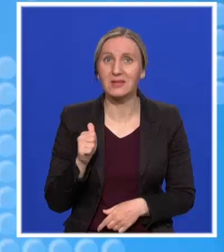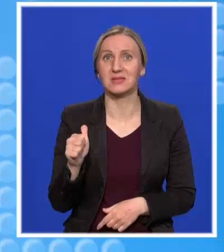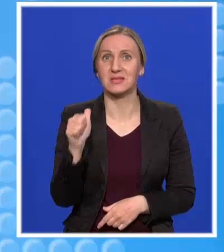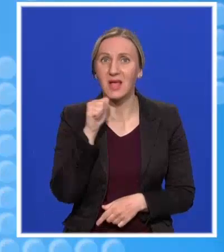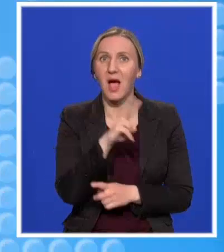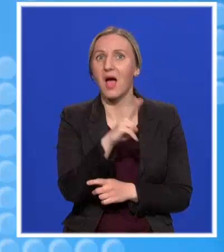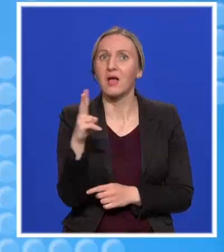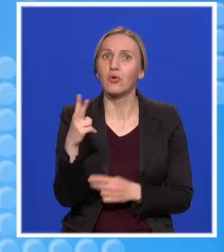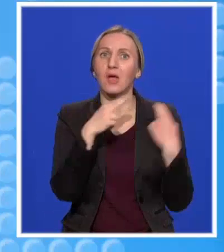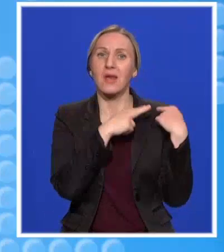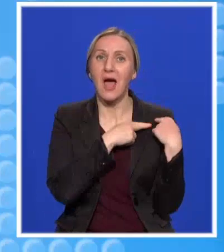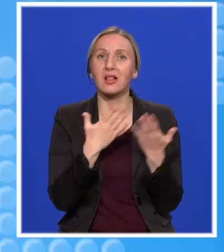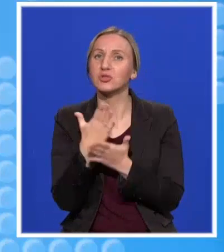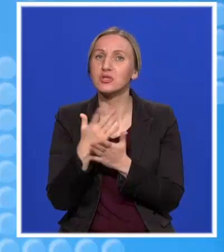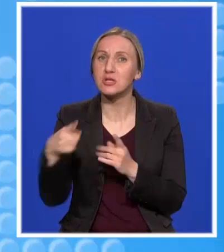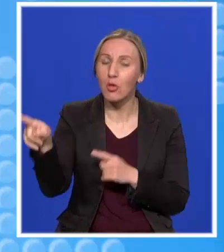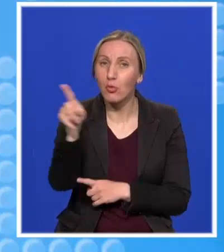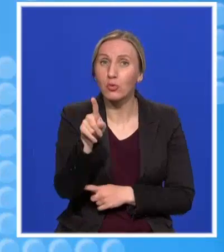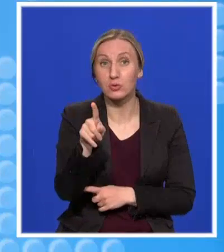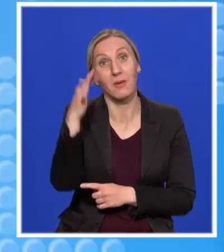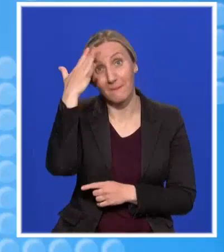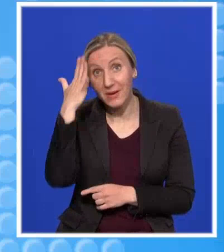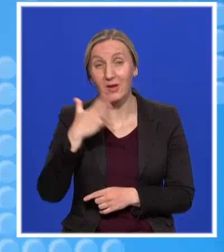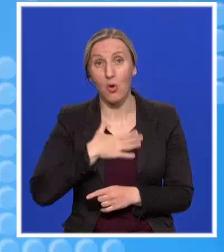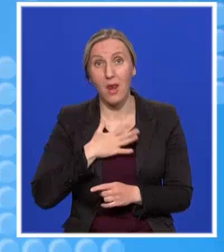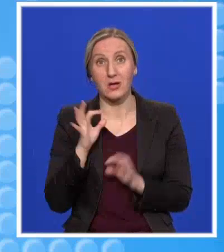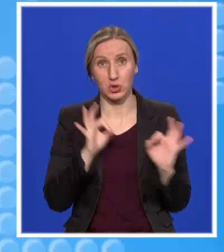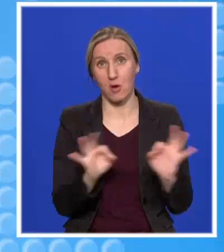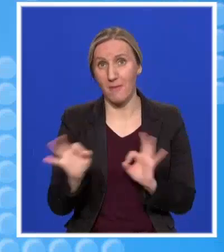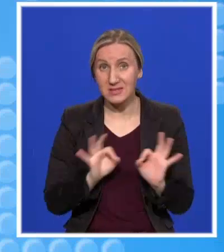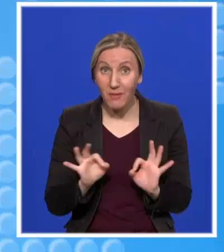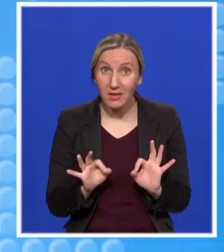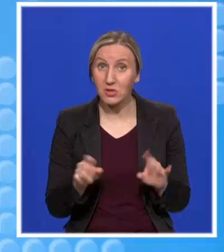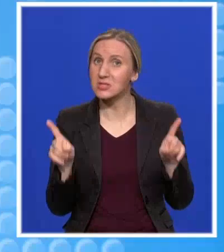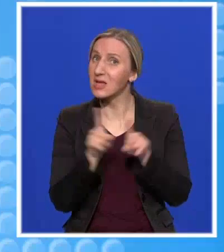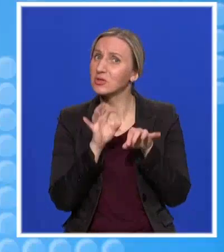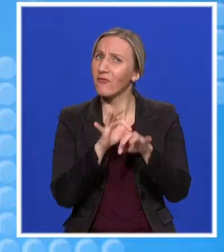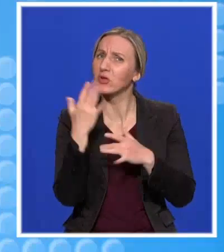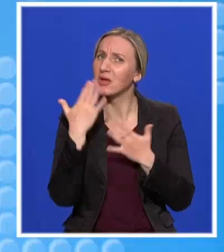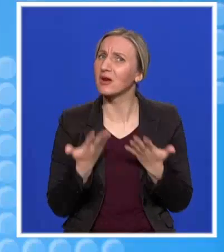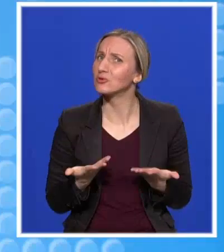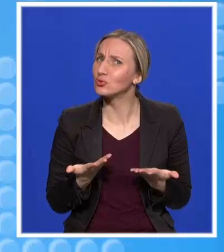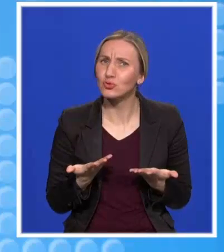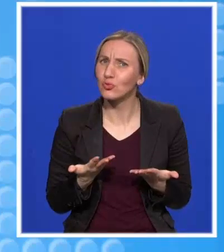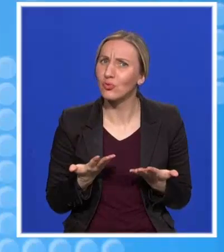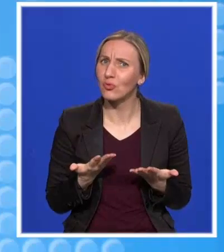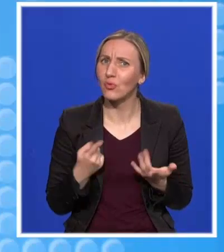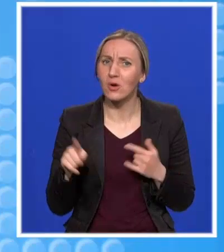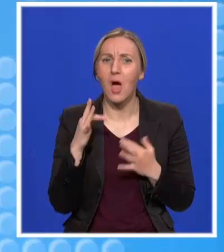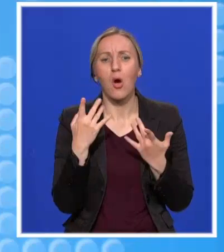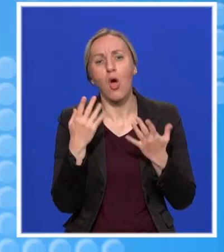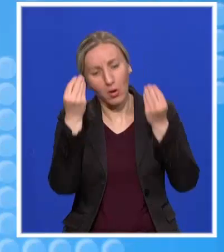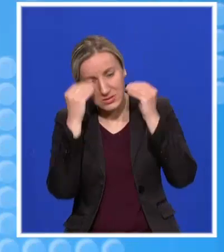svih ostalih nadležnih službi i organa brinu o našoj bezbednosti, ali isto tako vode račune o tome koliko se poštuju mere